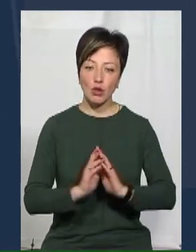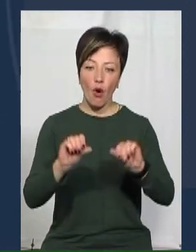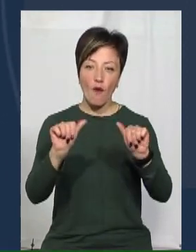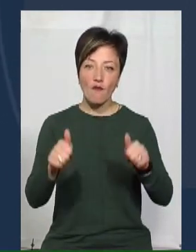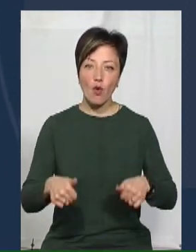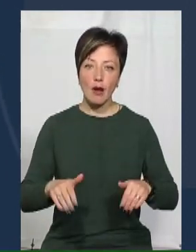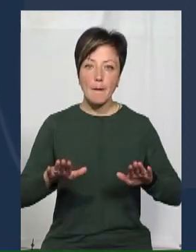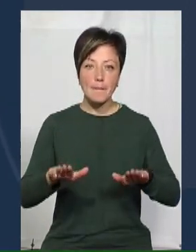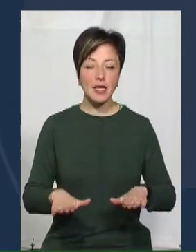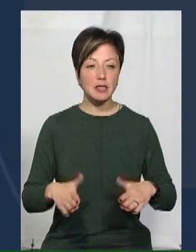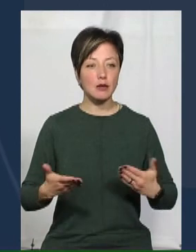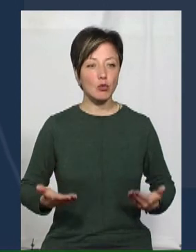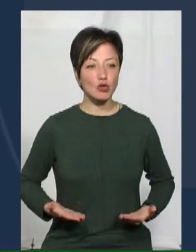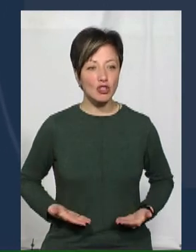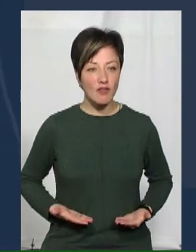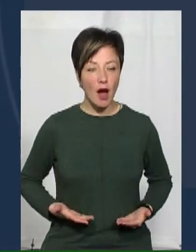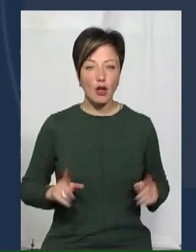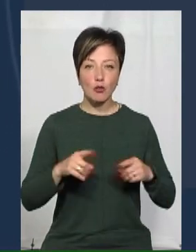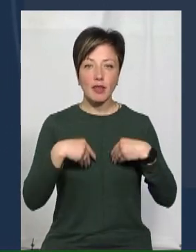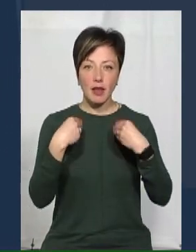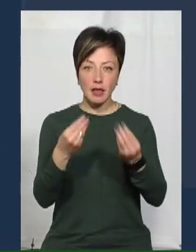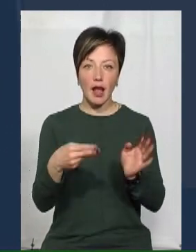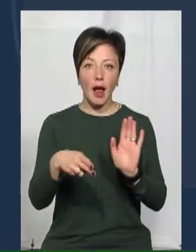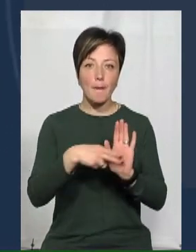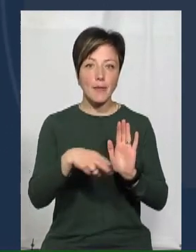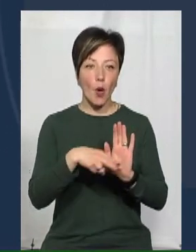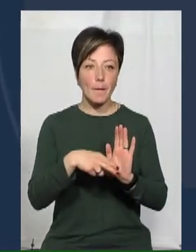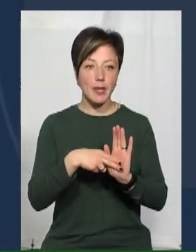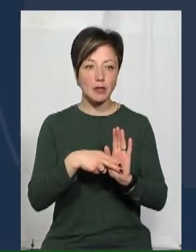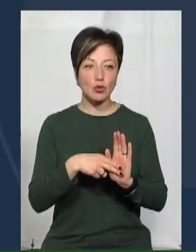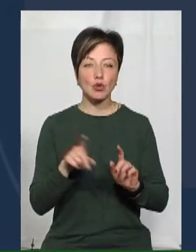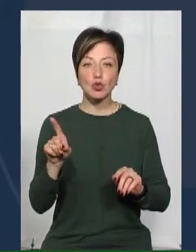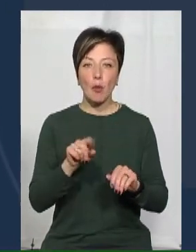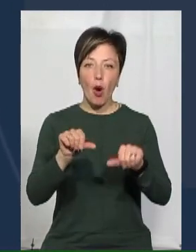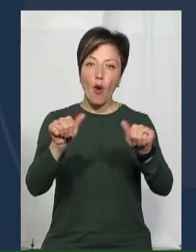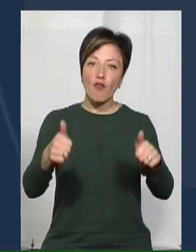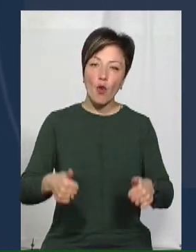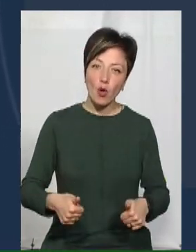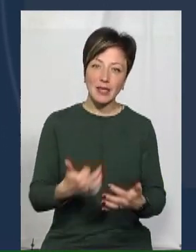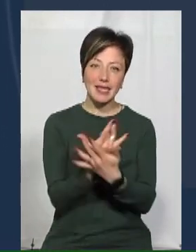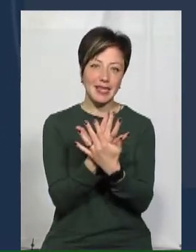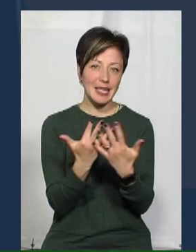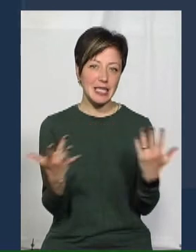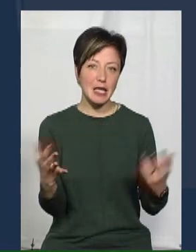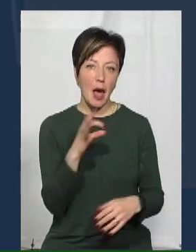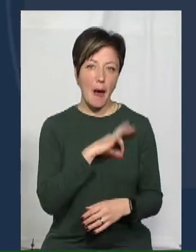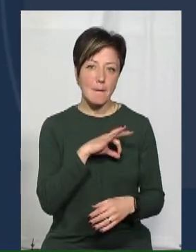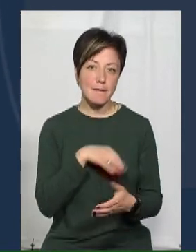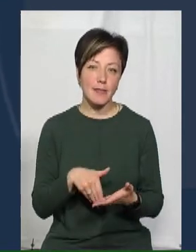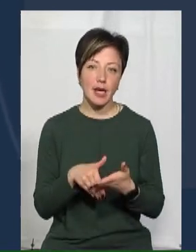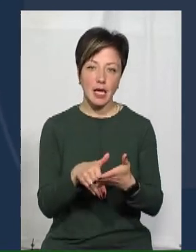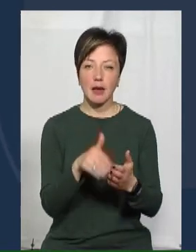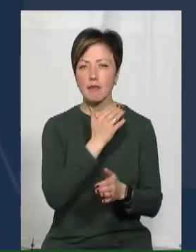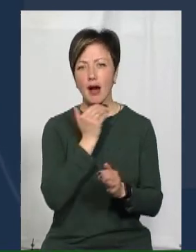місце проживання, саме щоб ми надали їм реєстрацію, для того, щоб оформити там різні пільги. Це як і